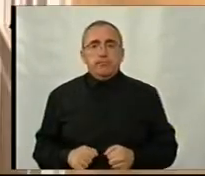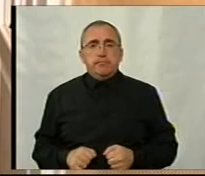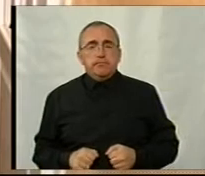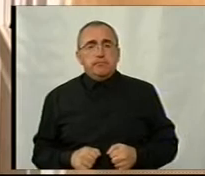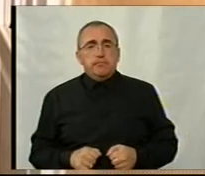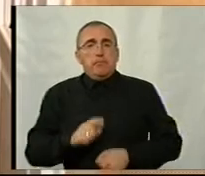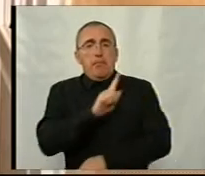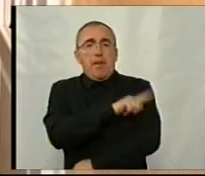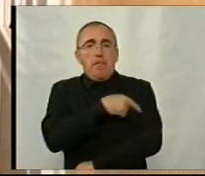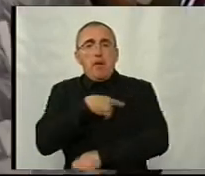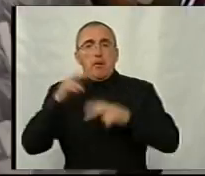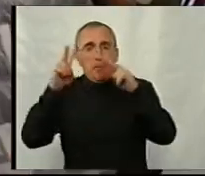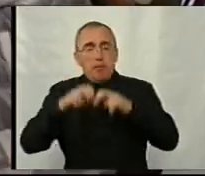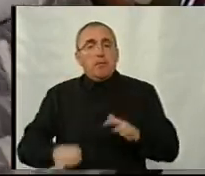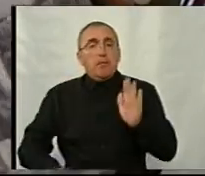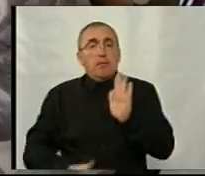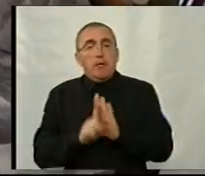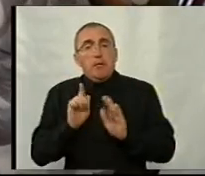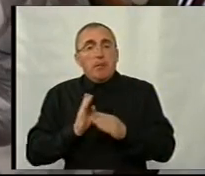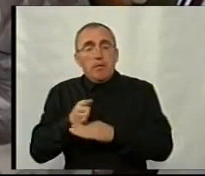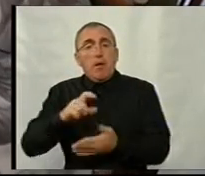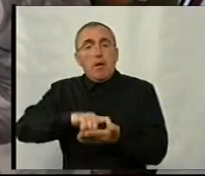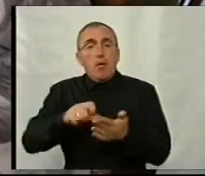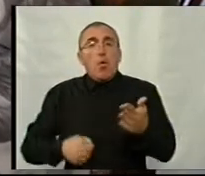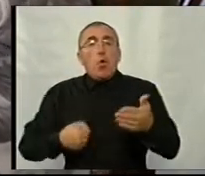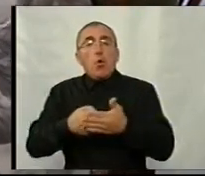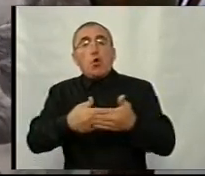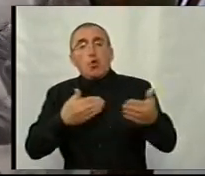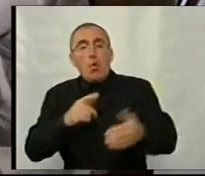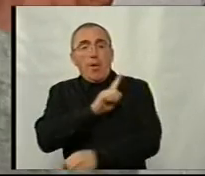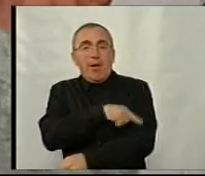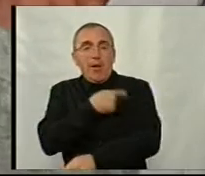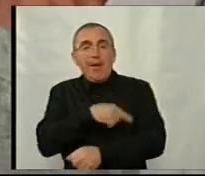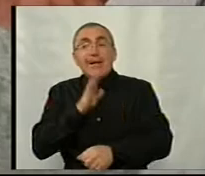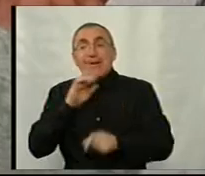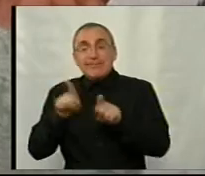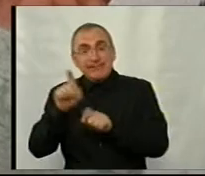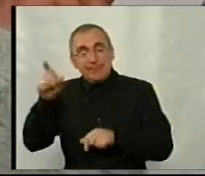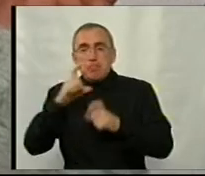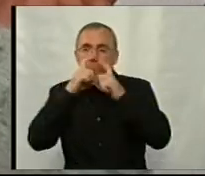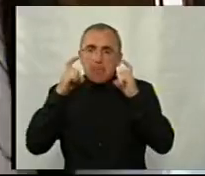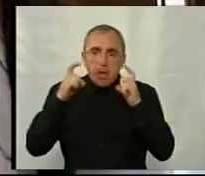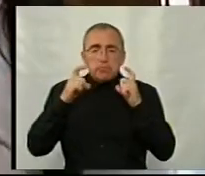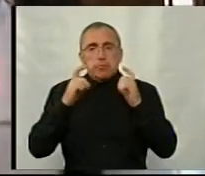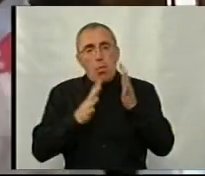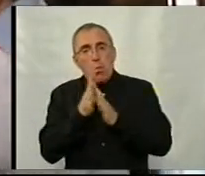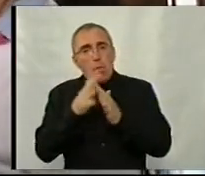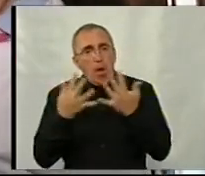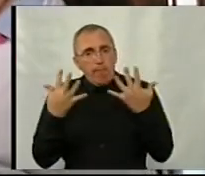Медичний огляд розпочинається з відвідування кабінету до лікарського огляду. Медичні сести працюють в масках та рукавицях.